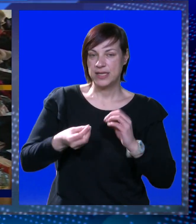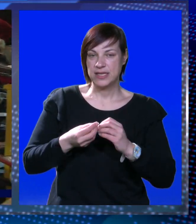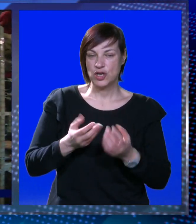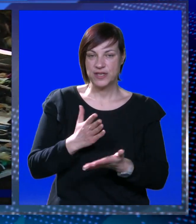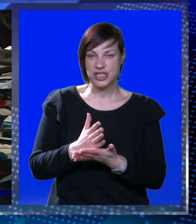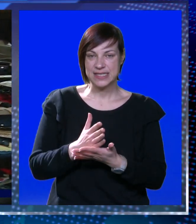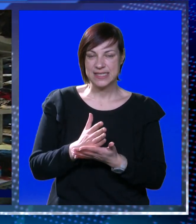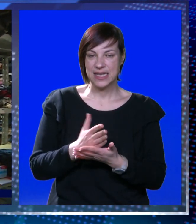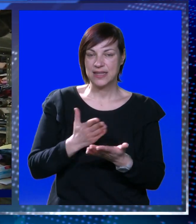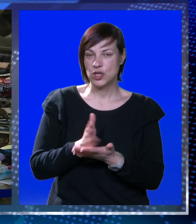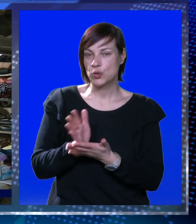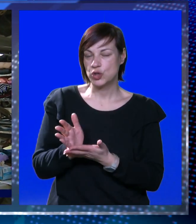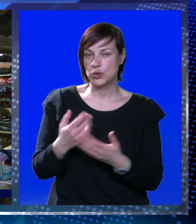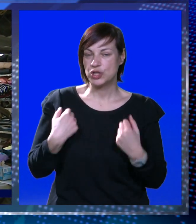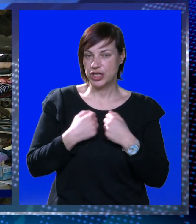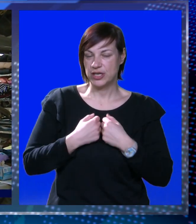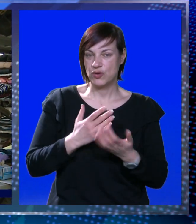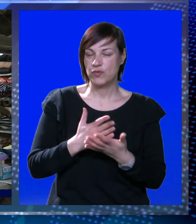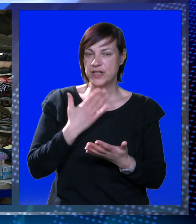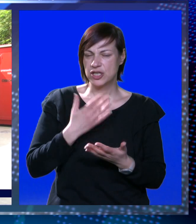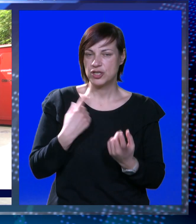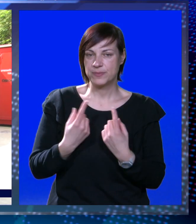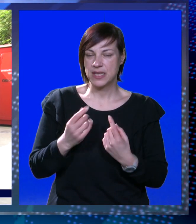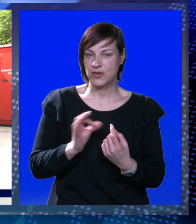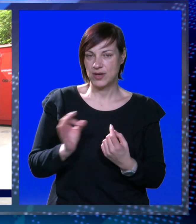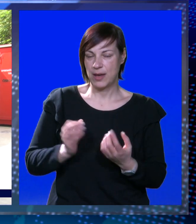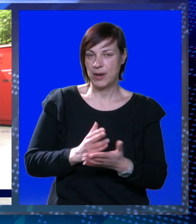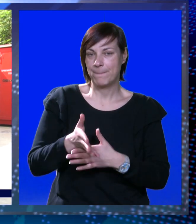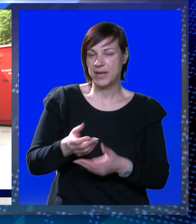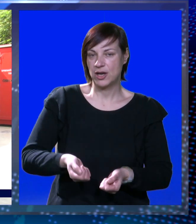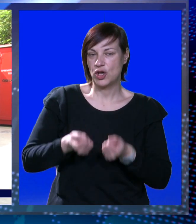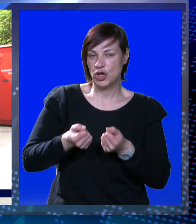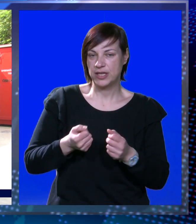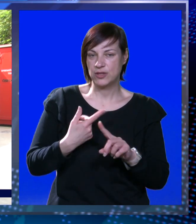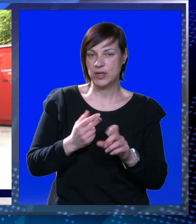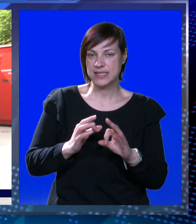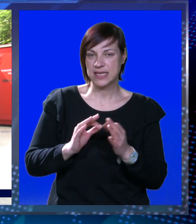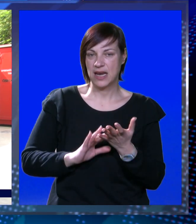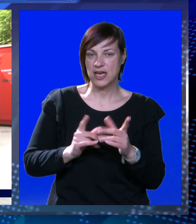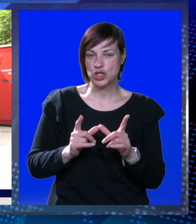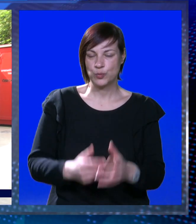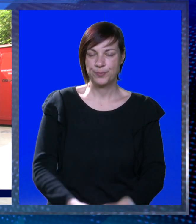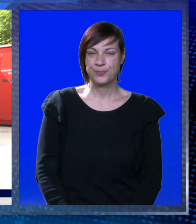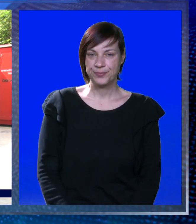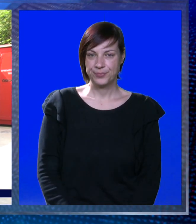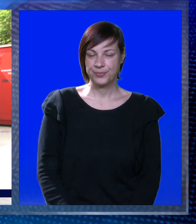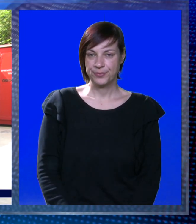trgovački centri. U slučaju da je odjeća u već lošem stanju, najbolje bi ju bilo odnijeti u reciklažno dvorište.